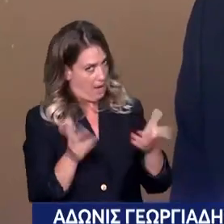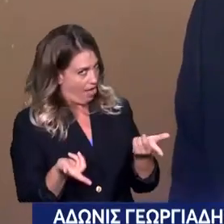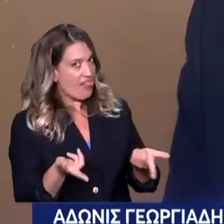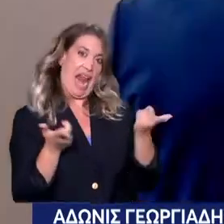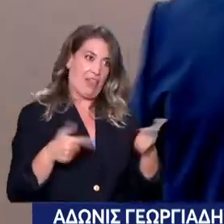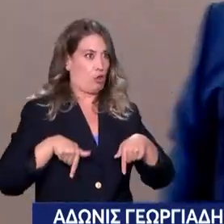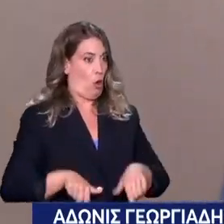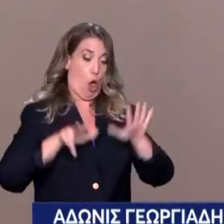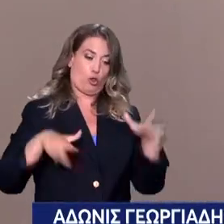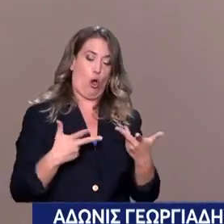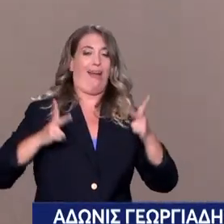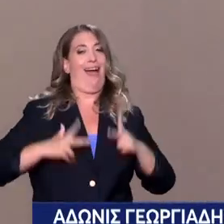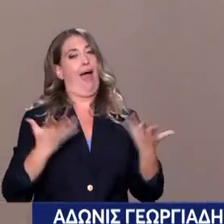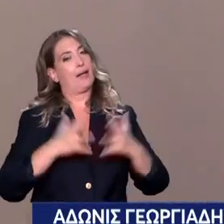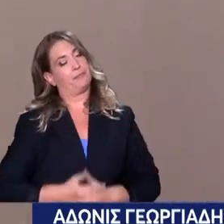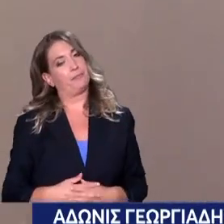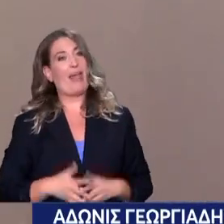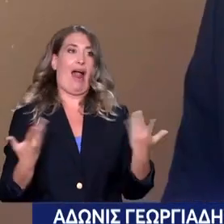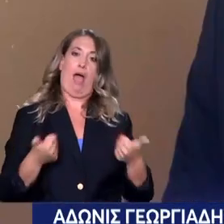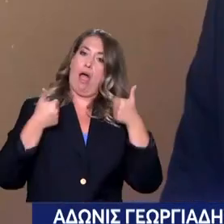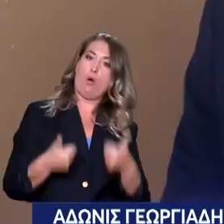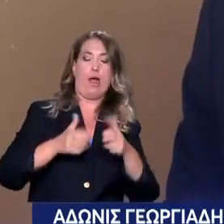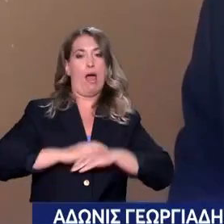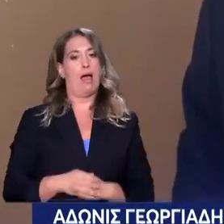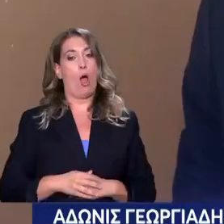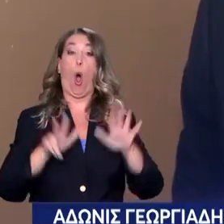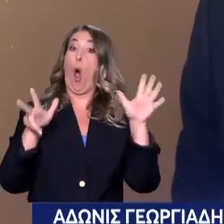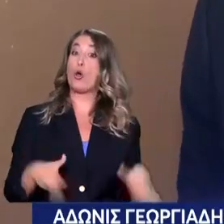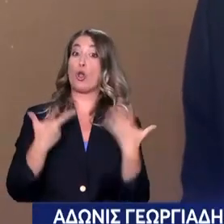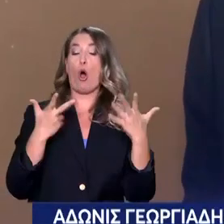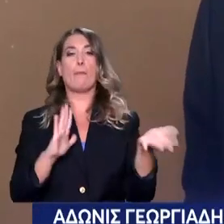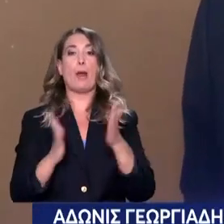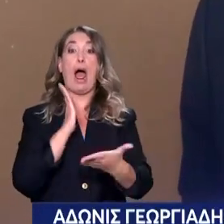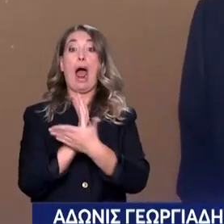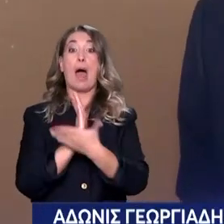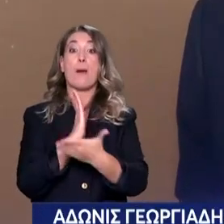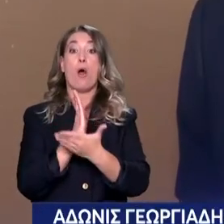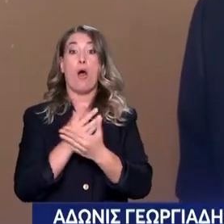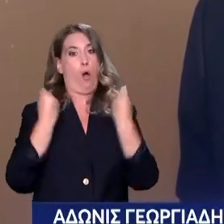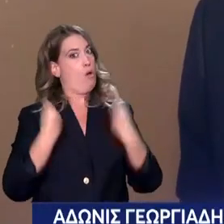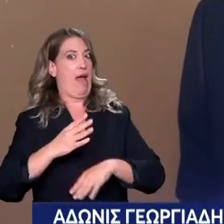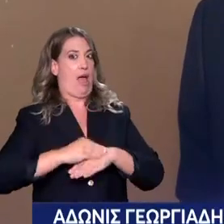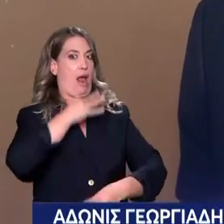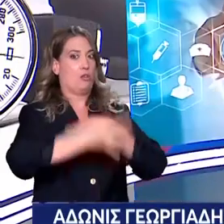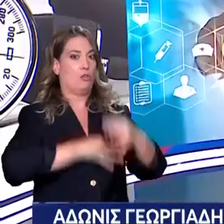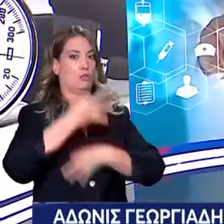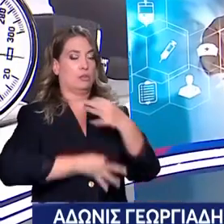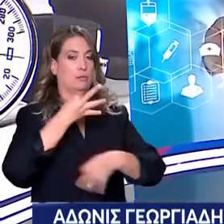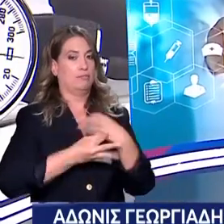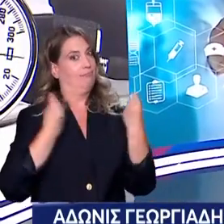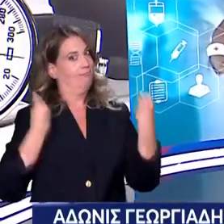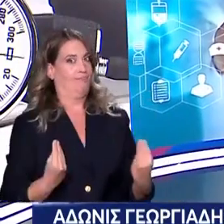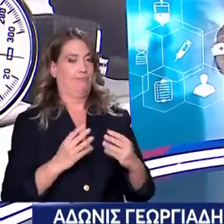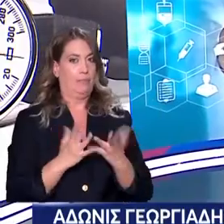ευχαριστημένοι Τώρα νομίζω το χάνουμε κύριε Υπουργέ Οι 8 ώρες αναμονή Εσείς συμφωνήσατε Ότι είναι κάτι